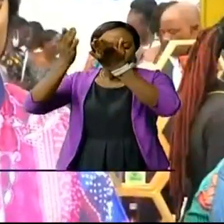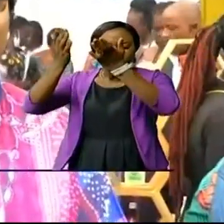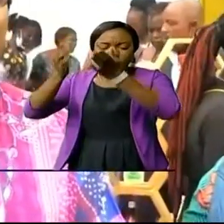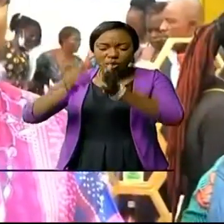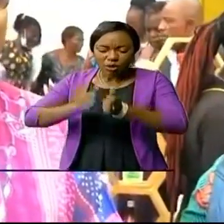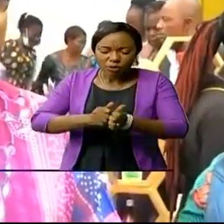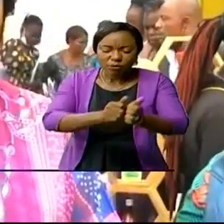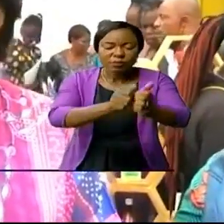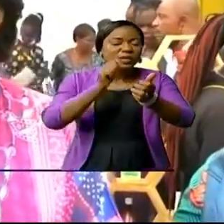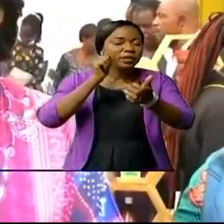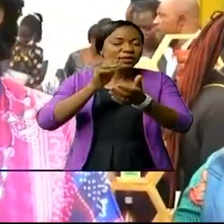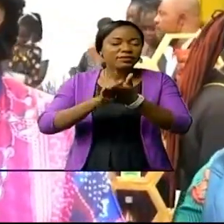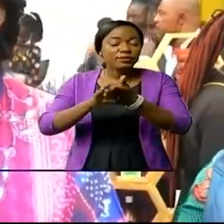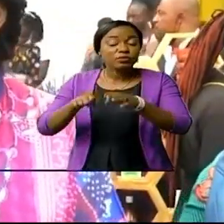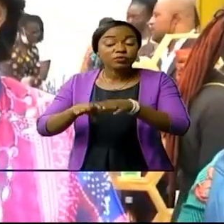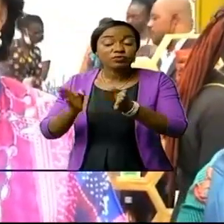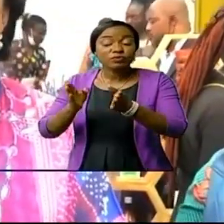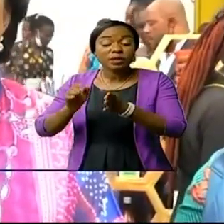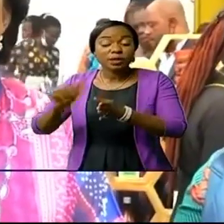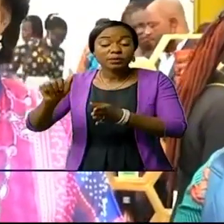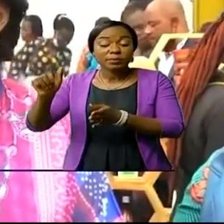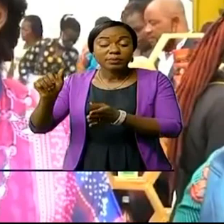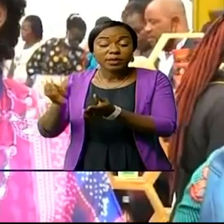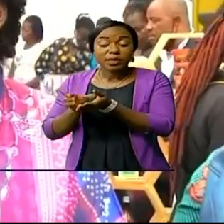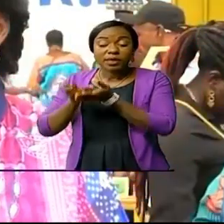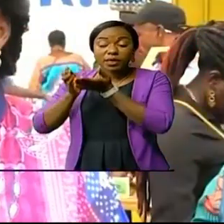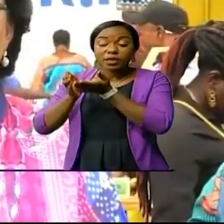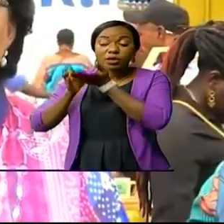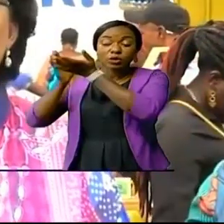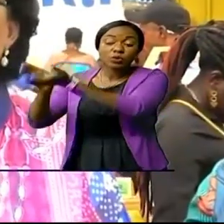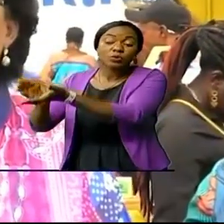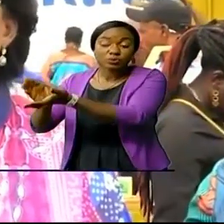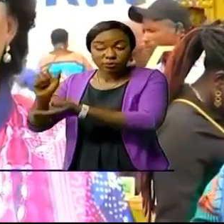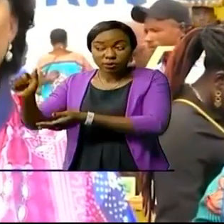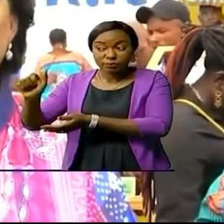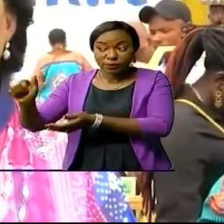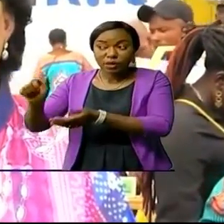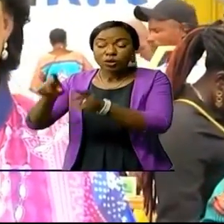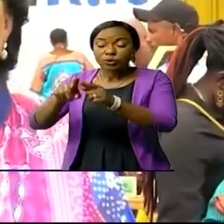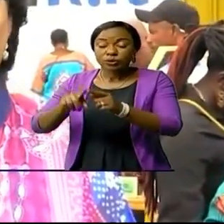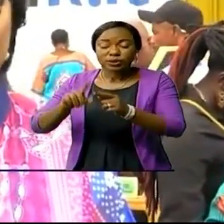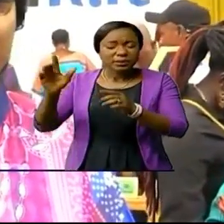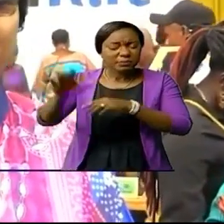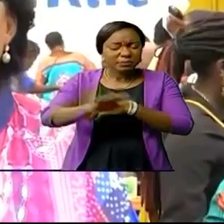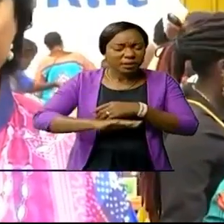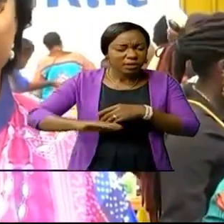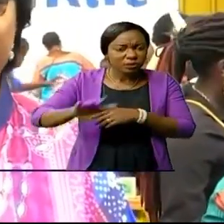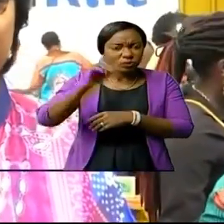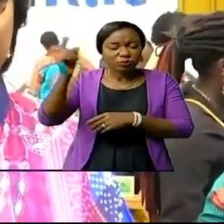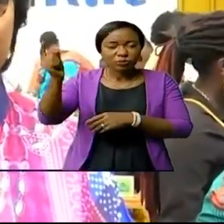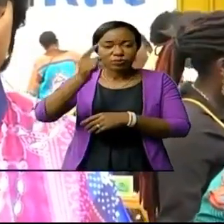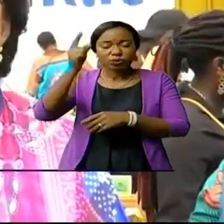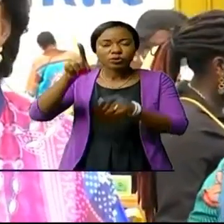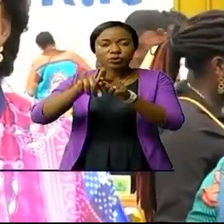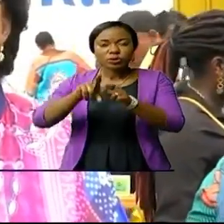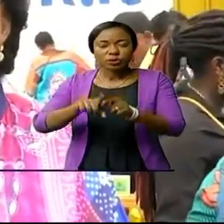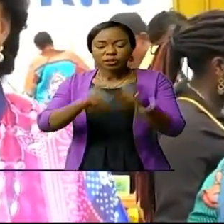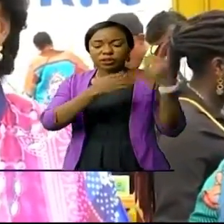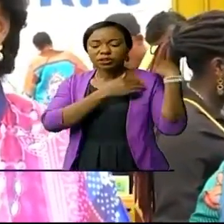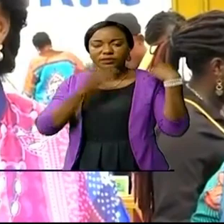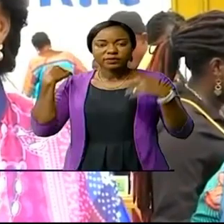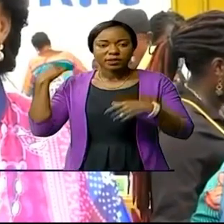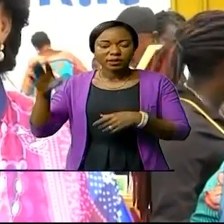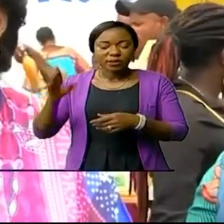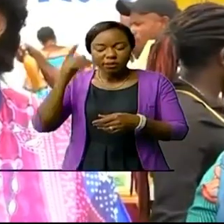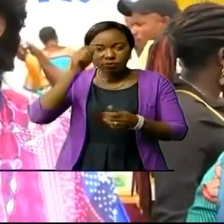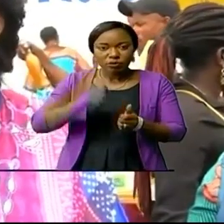femmes à ce qu'elles puissent ouvrir leurs comptes et qu'elles puissent épargner aussi. Mais continuer à faire au niveau du gouvernement et auprès du chef de l'État pour l'accompagnement